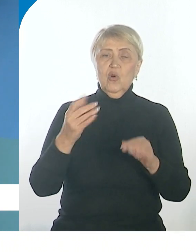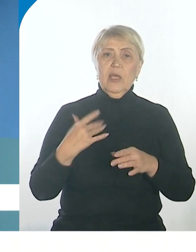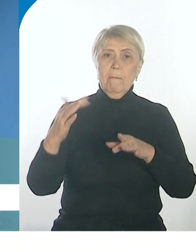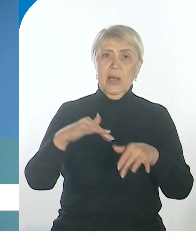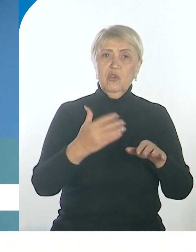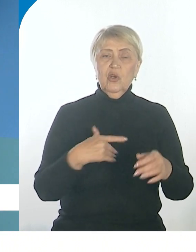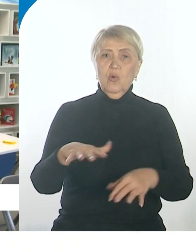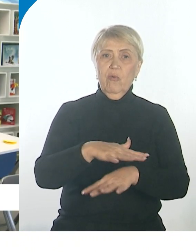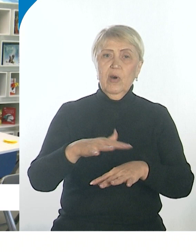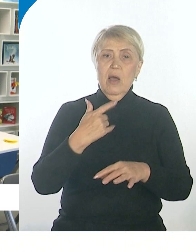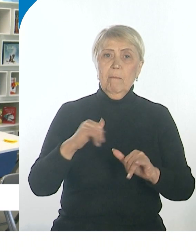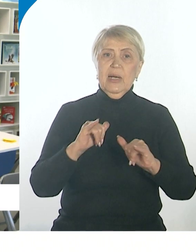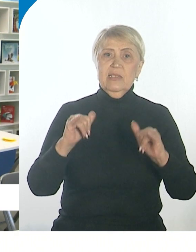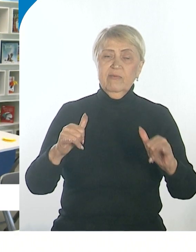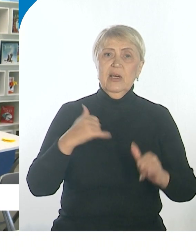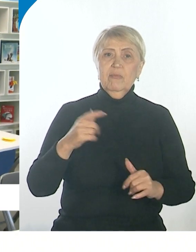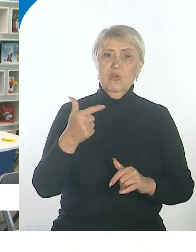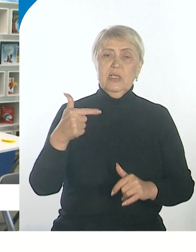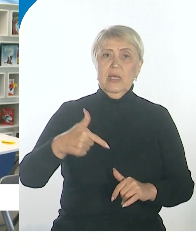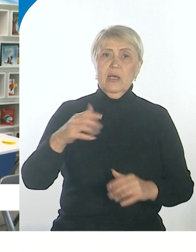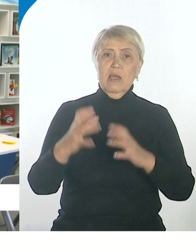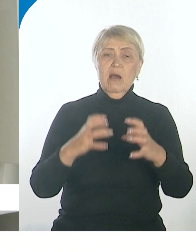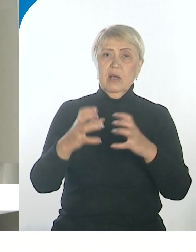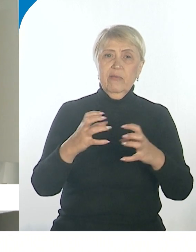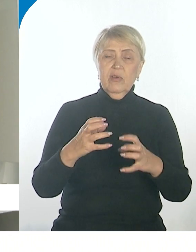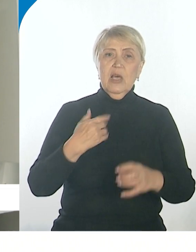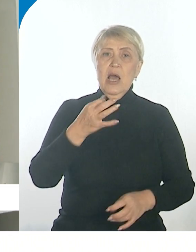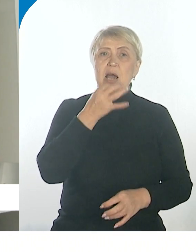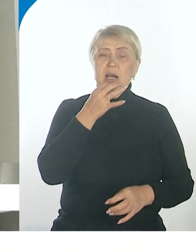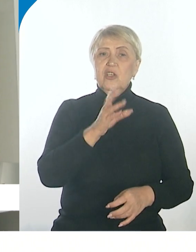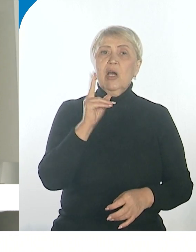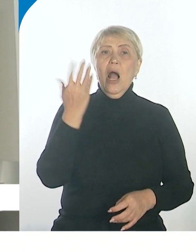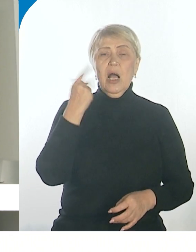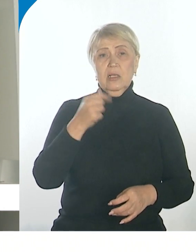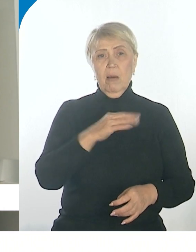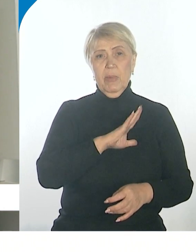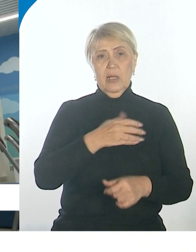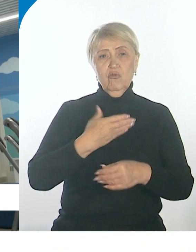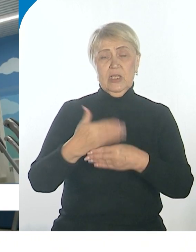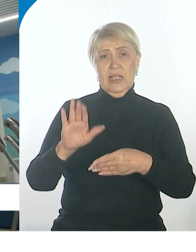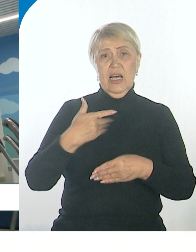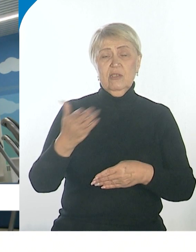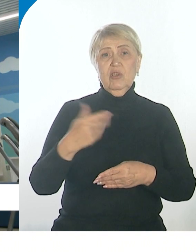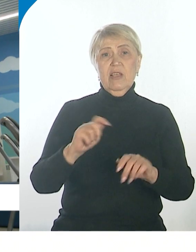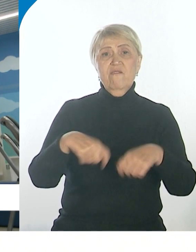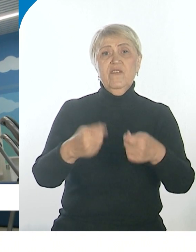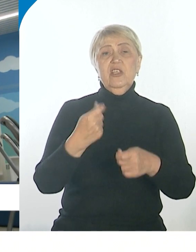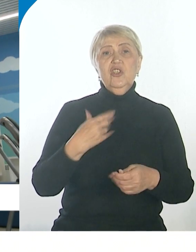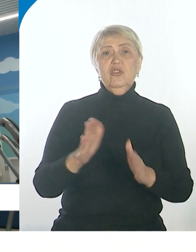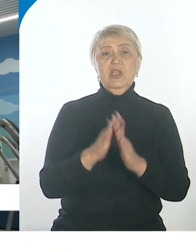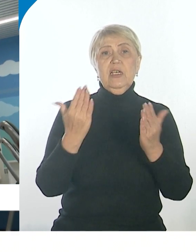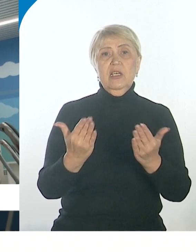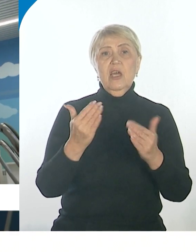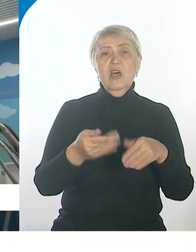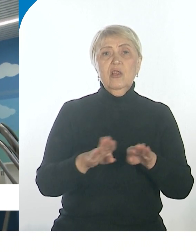мы развиваем географию. Раньше в библиотеке случались ситуации, когда читателям отказывали в выдаче книги. Просто потому, что такого экземпляра не было.